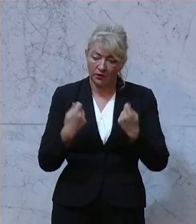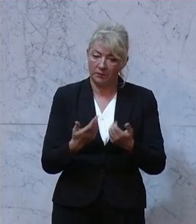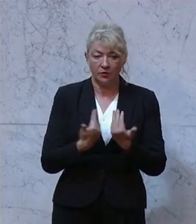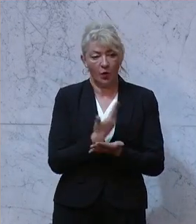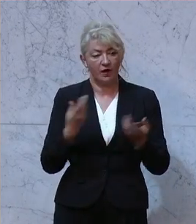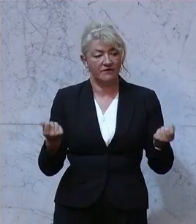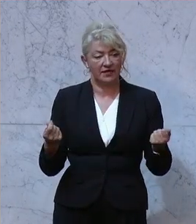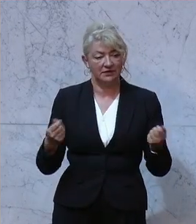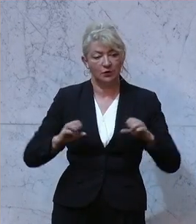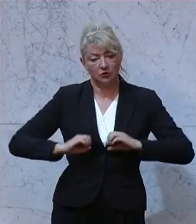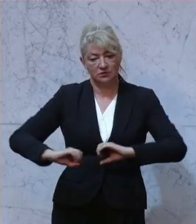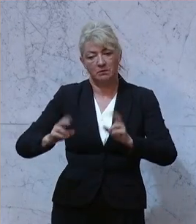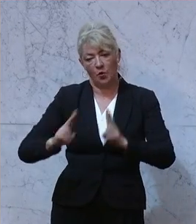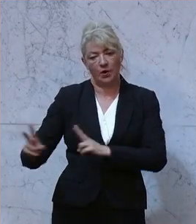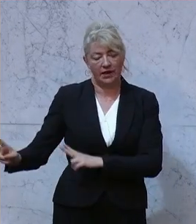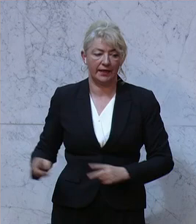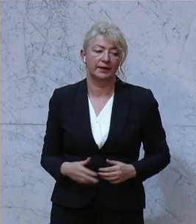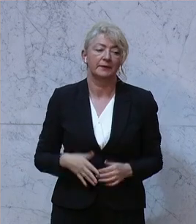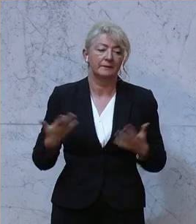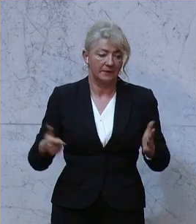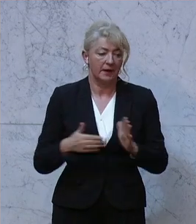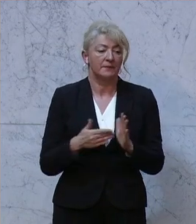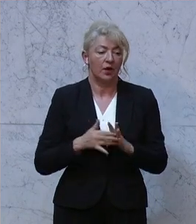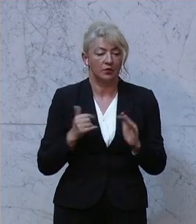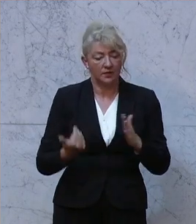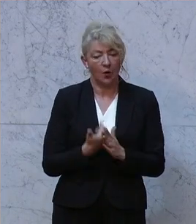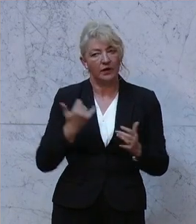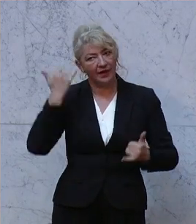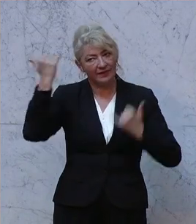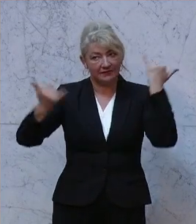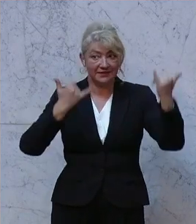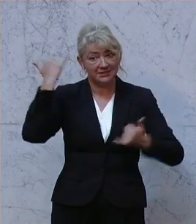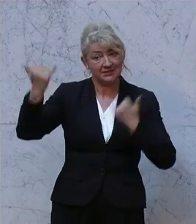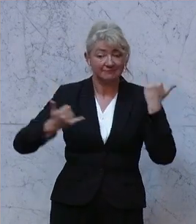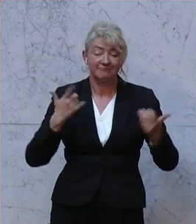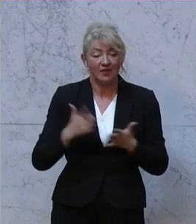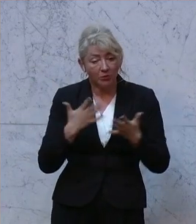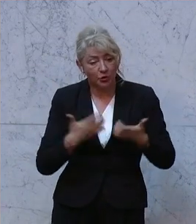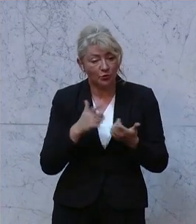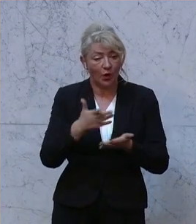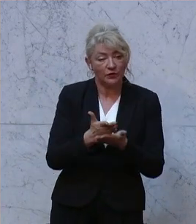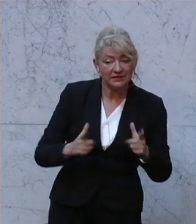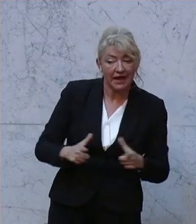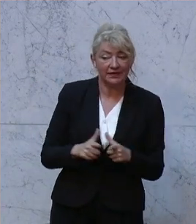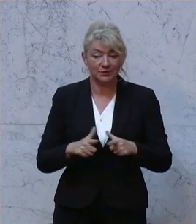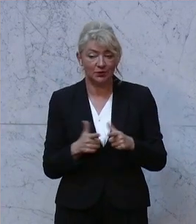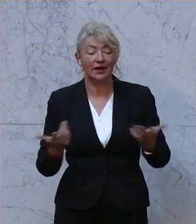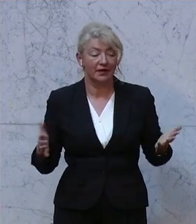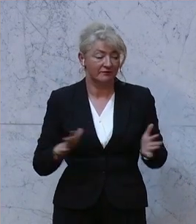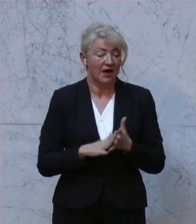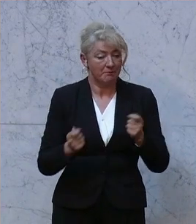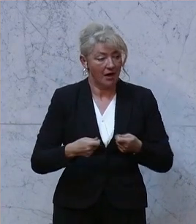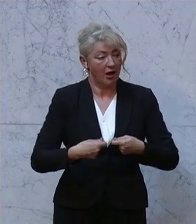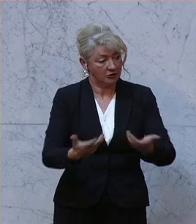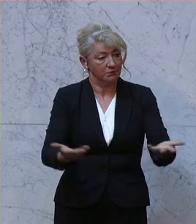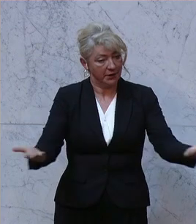Finanzierungskanäle. Die braucht es, um neue innovative Ideen und Produkte sowie Dienstleistungen auf den Markt zu